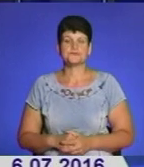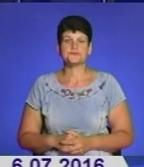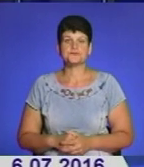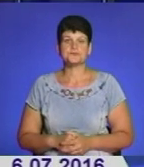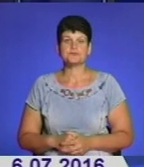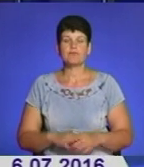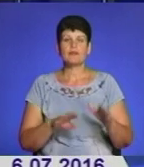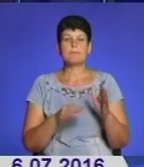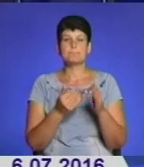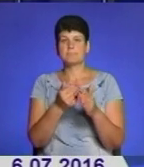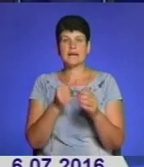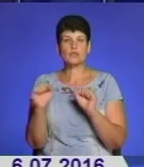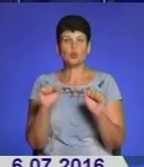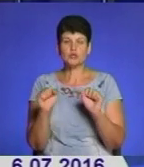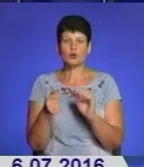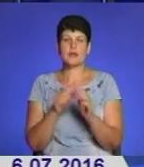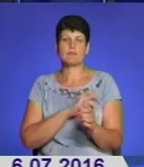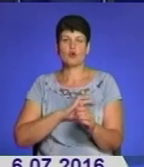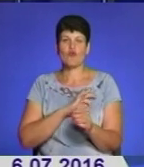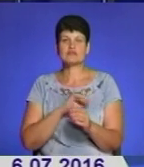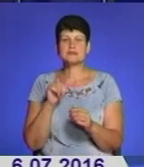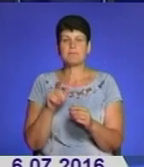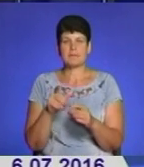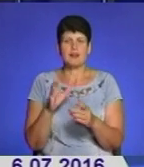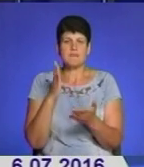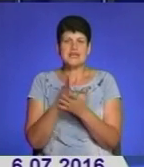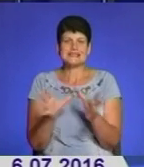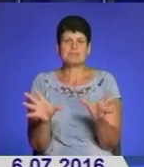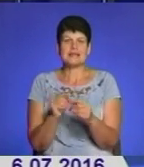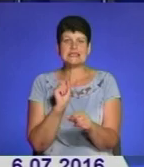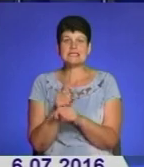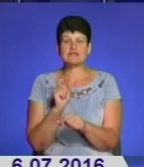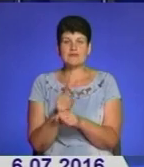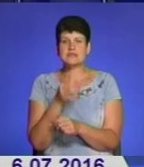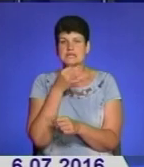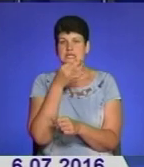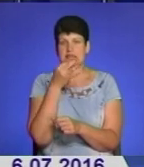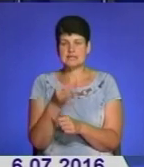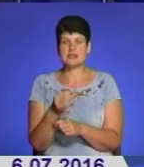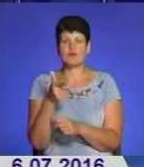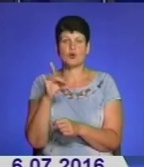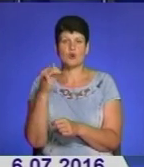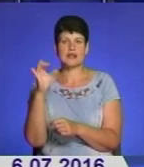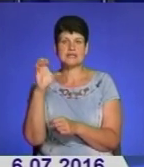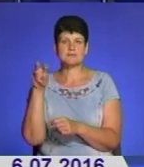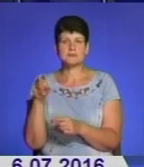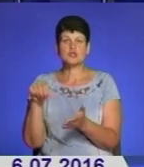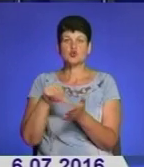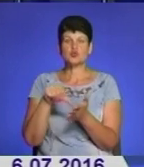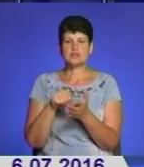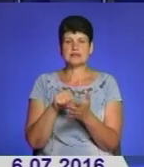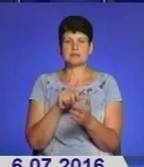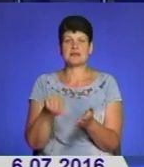Перед урядом та профспілками стоять спільні завдання, наголосив прем'єр-міністр України Володимир Гройсман під час зустрічі із представниками